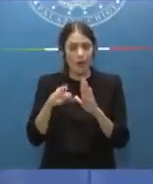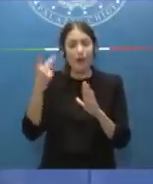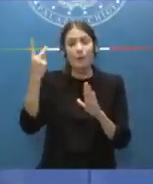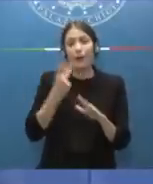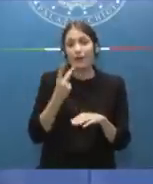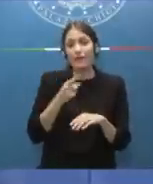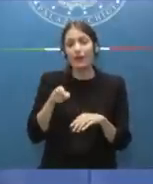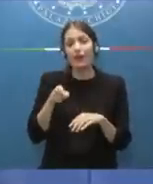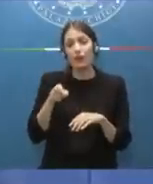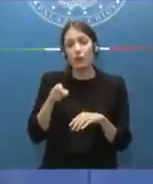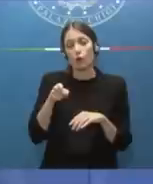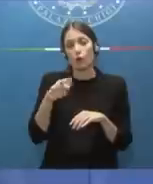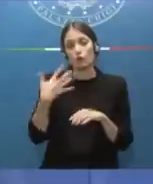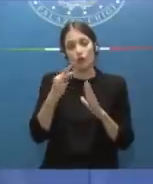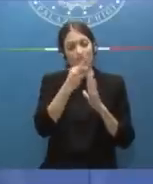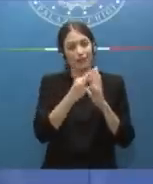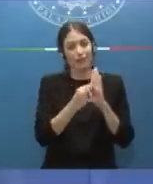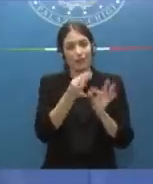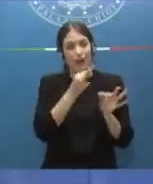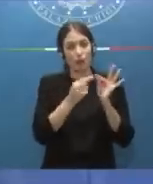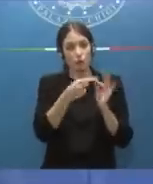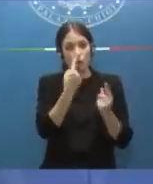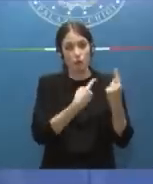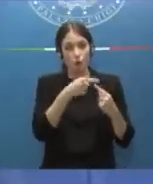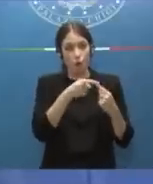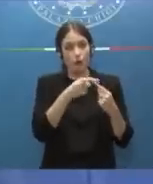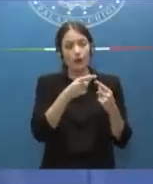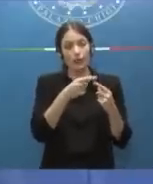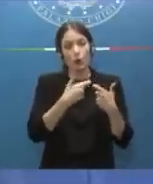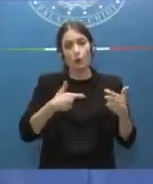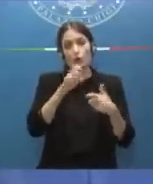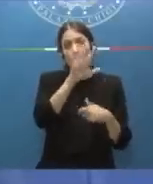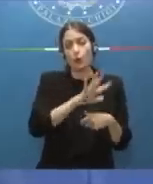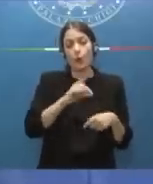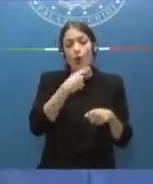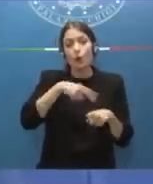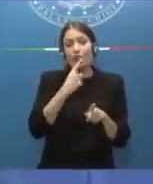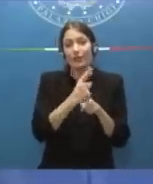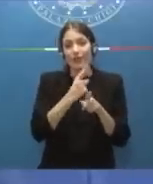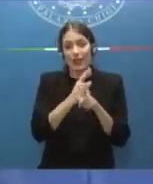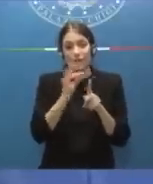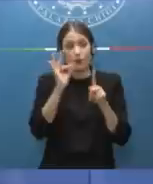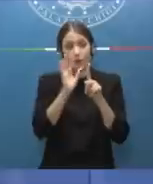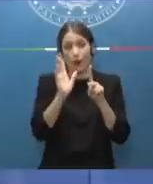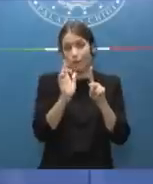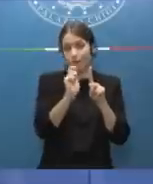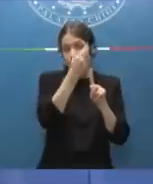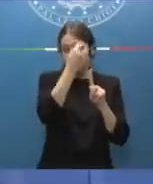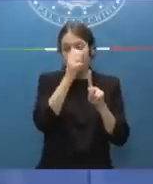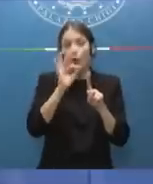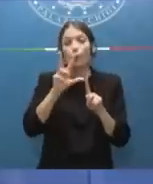indicazioni diciamo la Commissione Europea è uno degli obiettivi che noi dobbiamo centrare entro il 31 di dicembre.